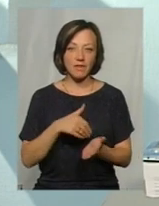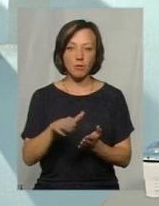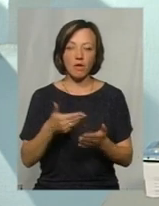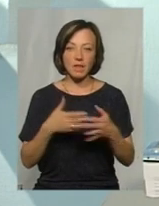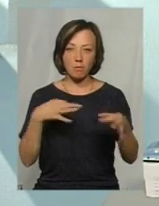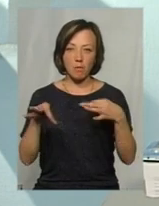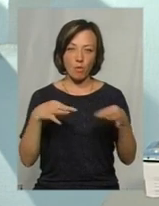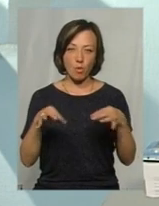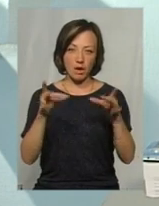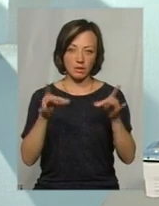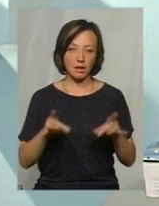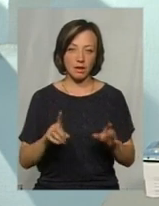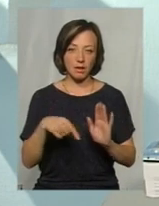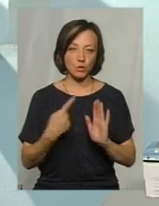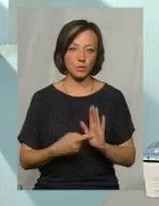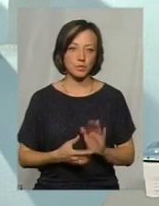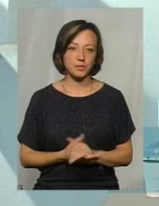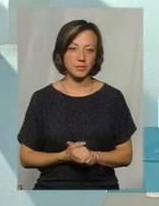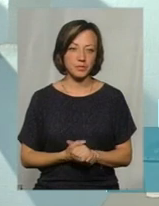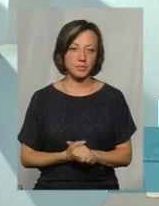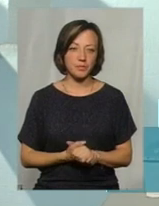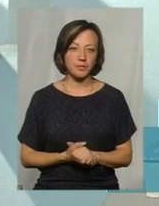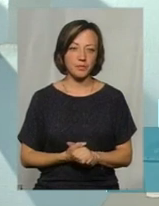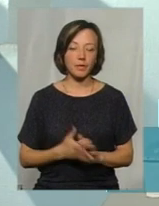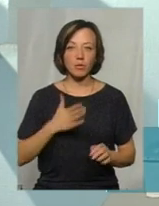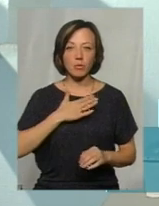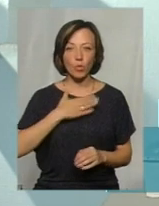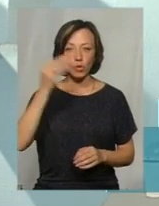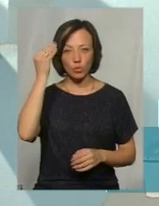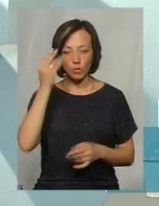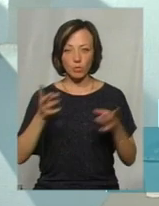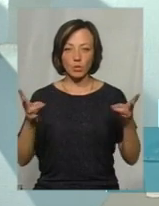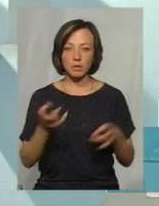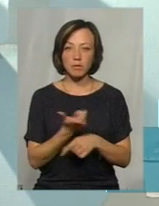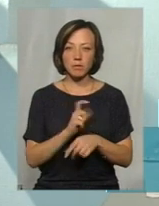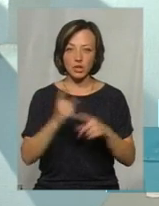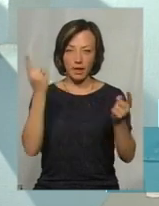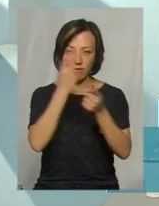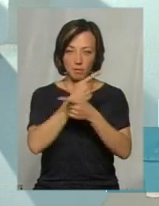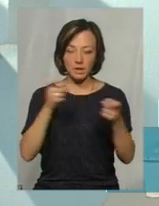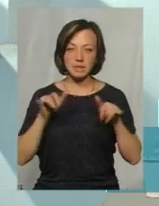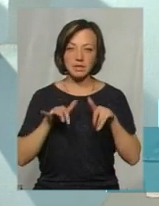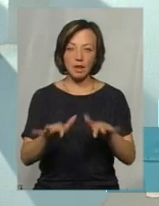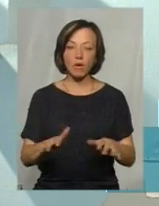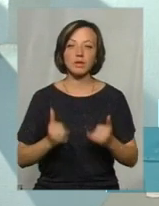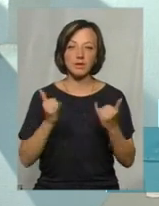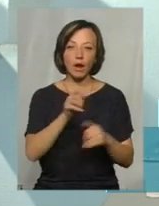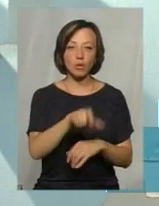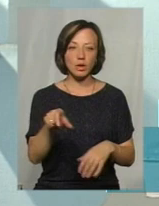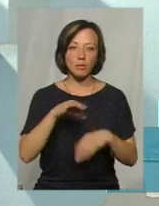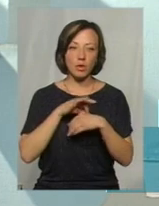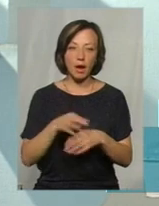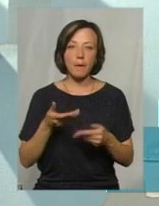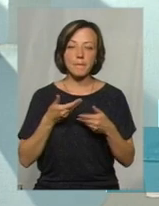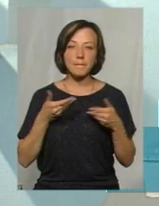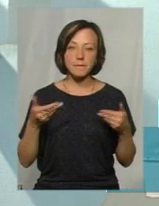поліетилену? Як на мене, то потрібно більше інформаційних заходів для людей проводити. Ми в